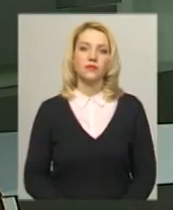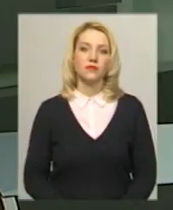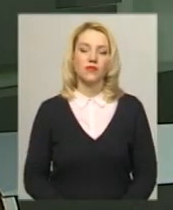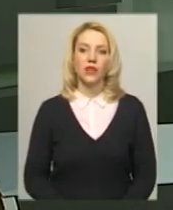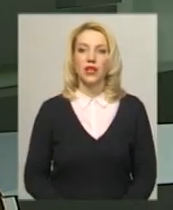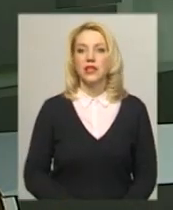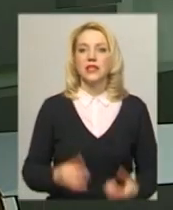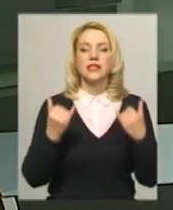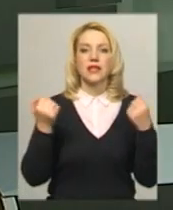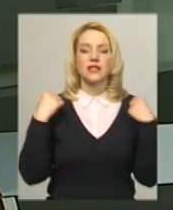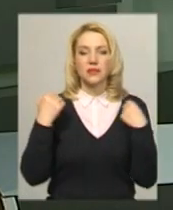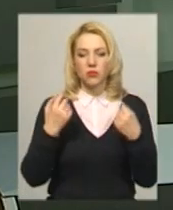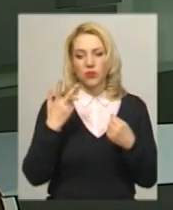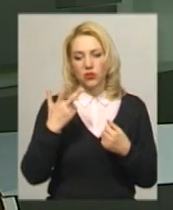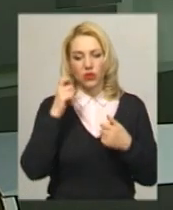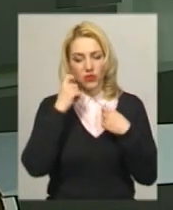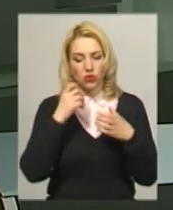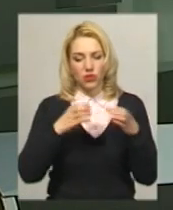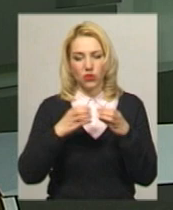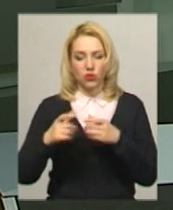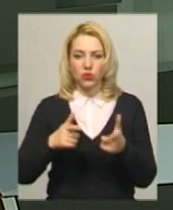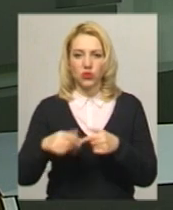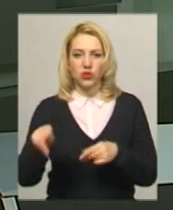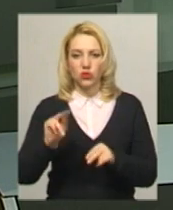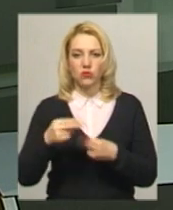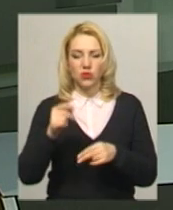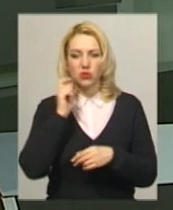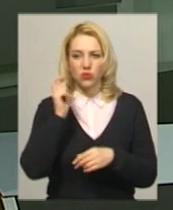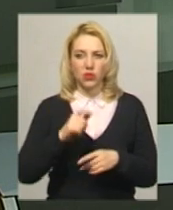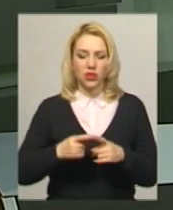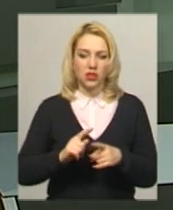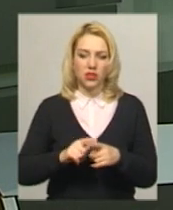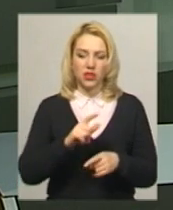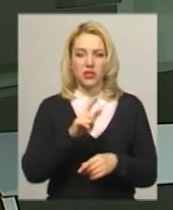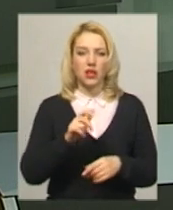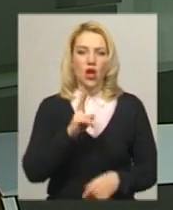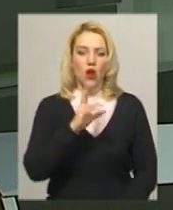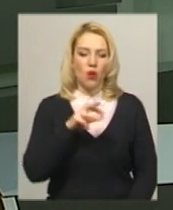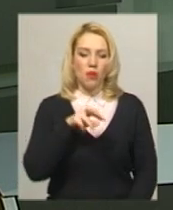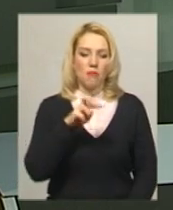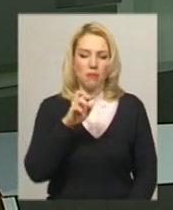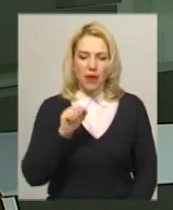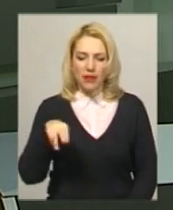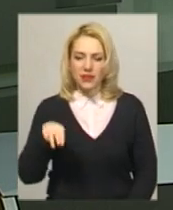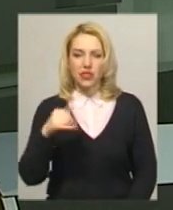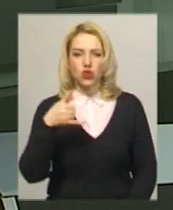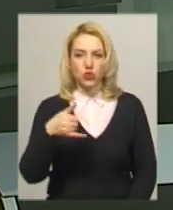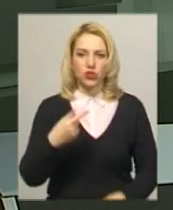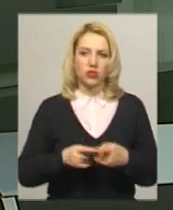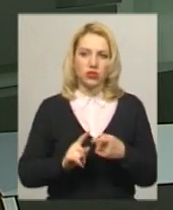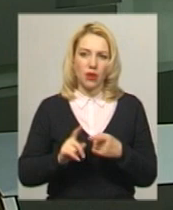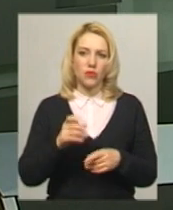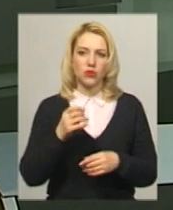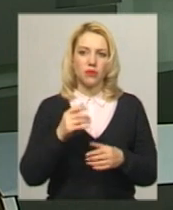Зараз спортсмени трьохвікових груп готуються до чемпіонату України з комбат джиу-джитсу. Серед юниківці змагання відбудуться 12